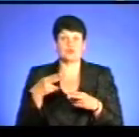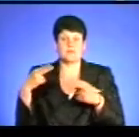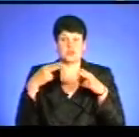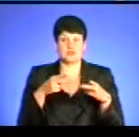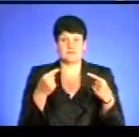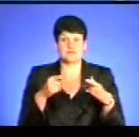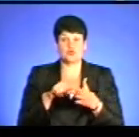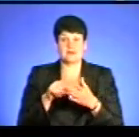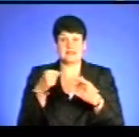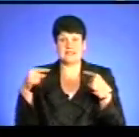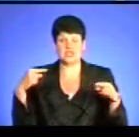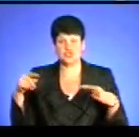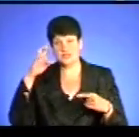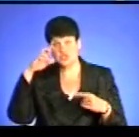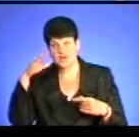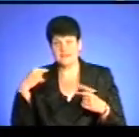іншій території, на іншій державі.